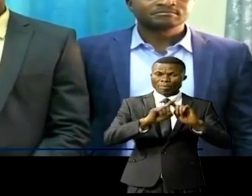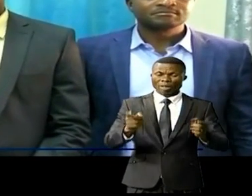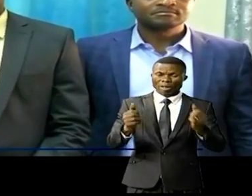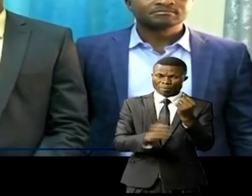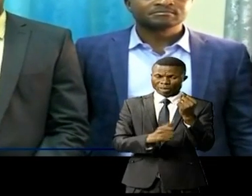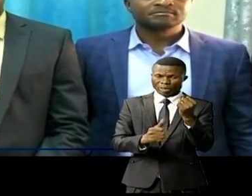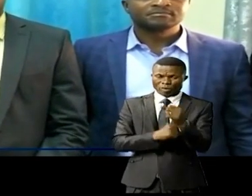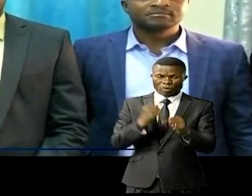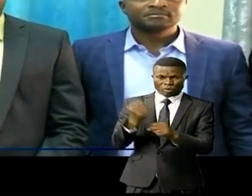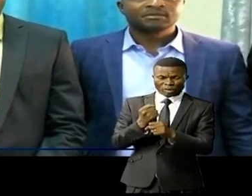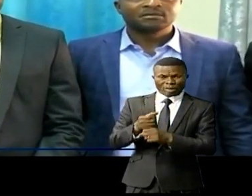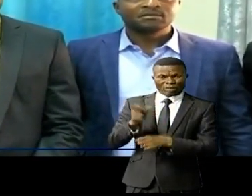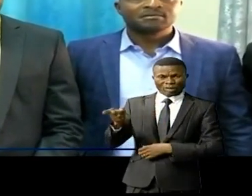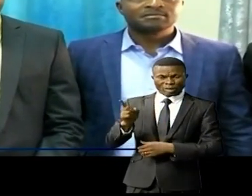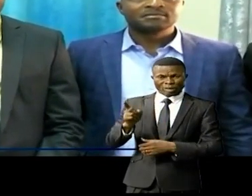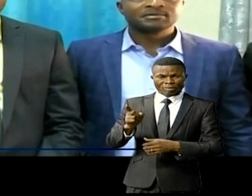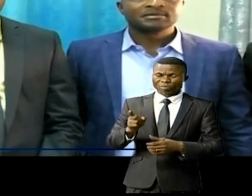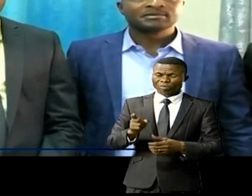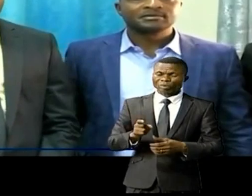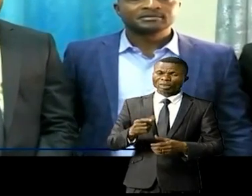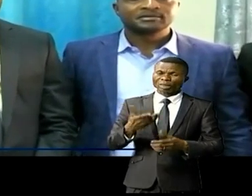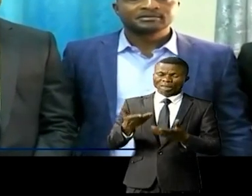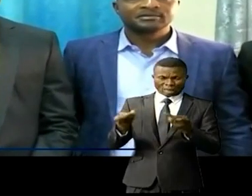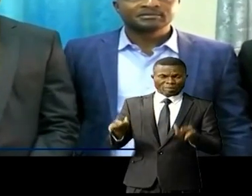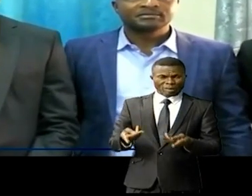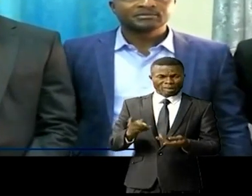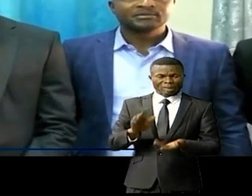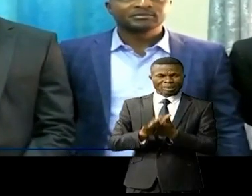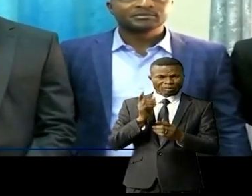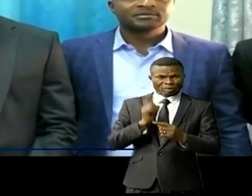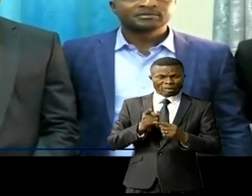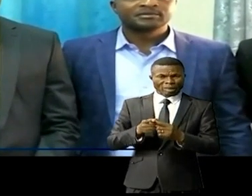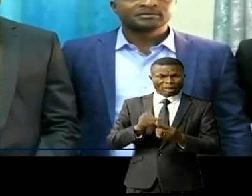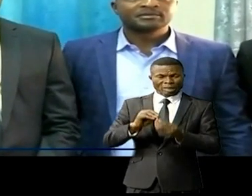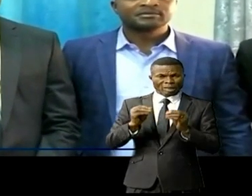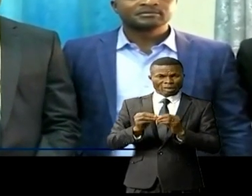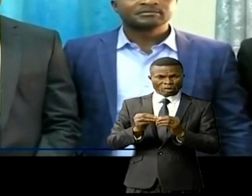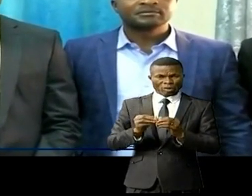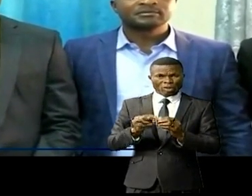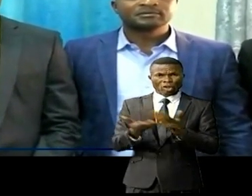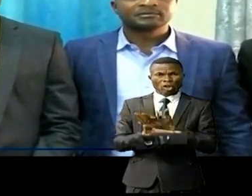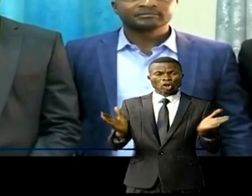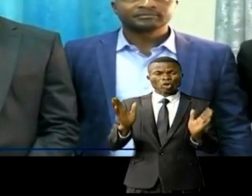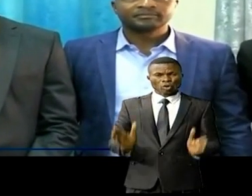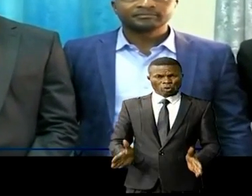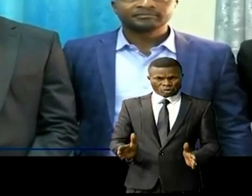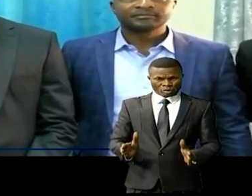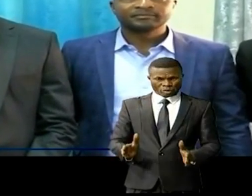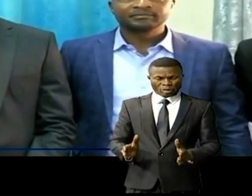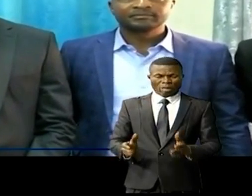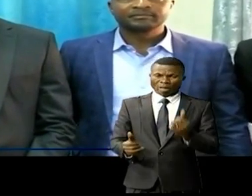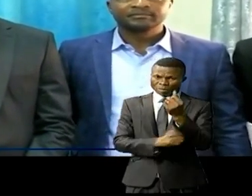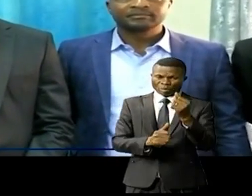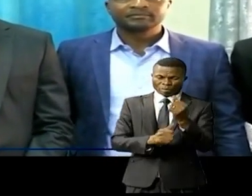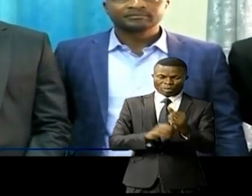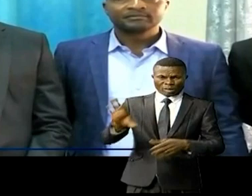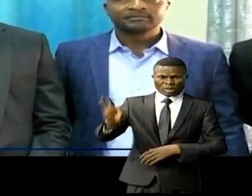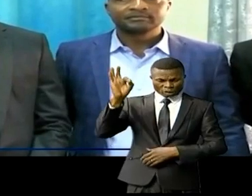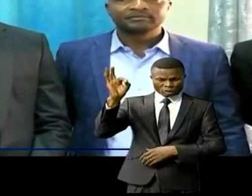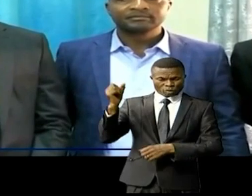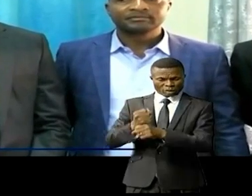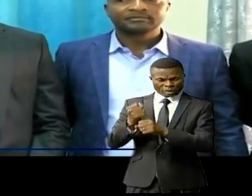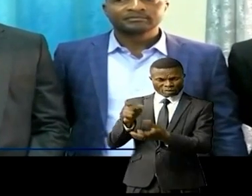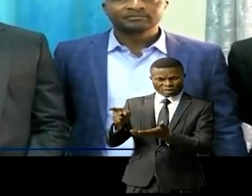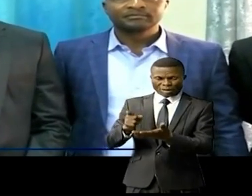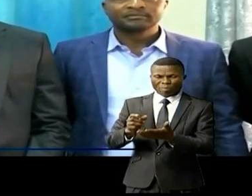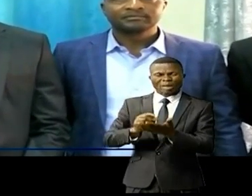sont natifs de ces points, avec le nombre que nous avons de chômeurs, les gens qui ont choisi le secteur minier